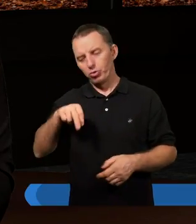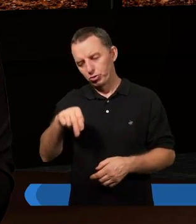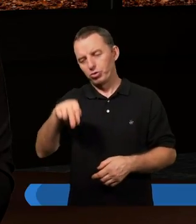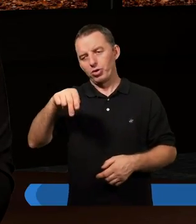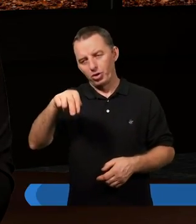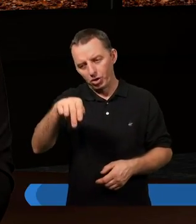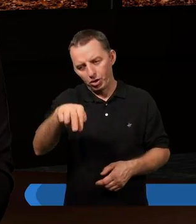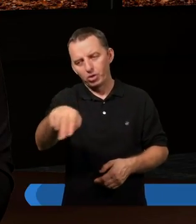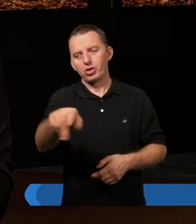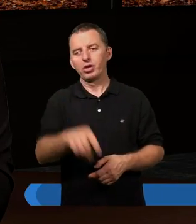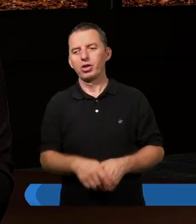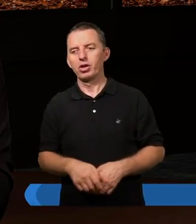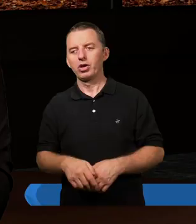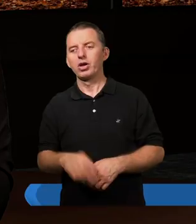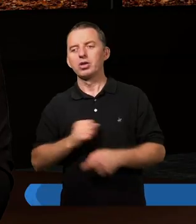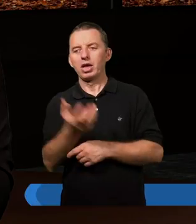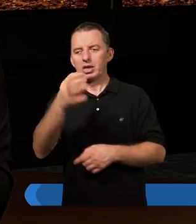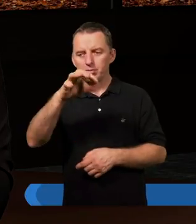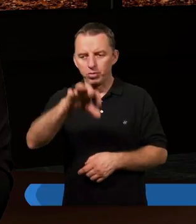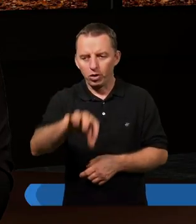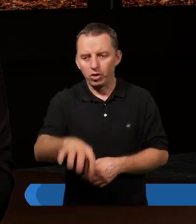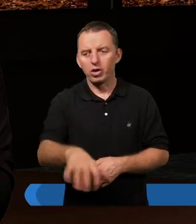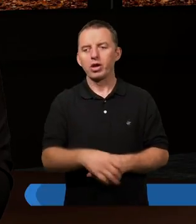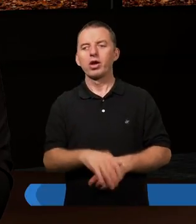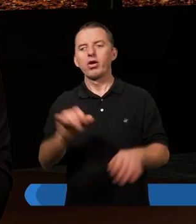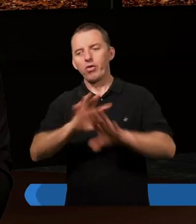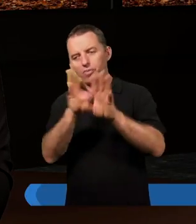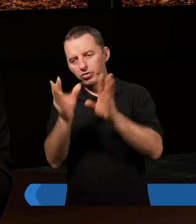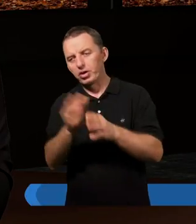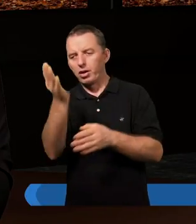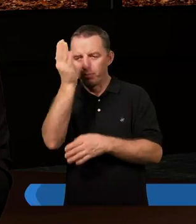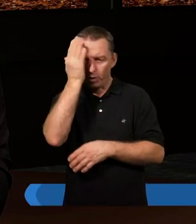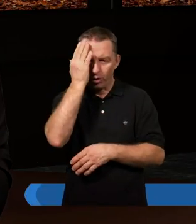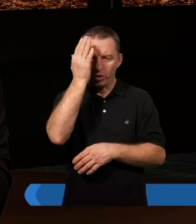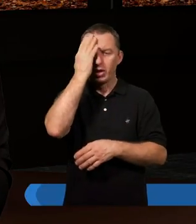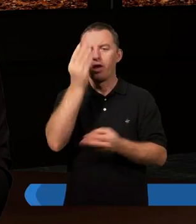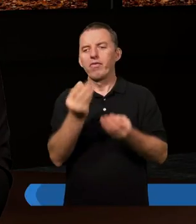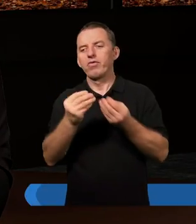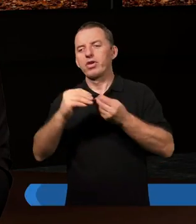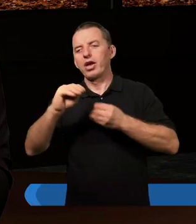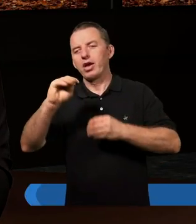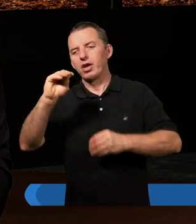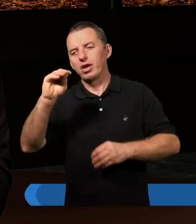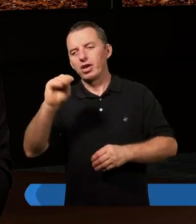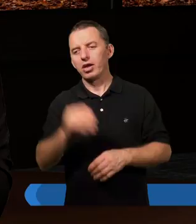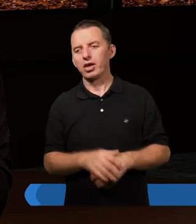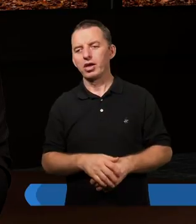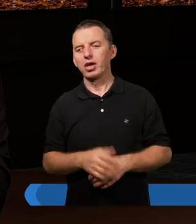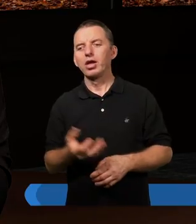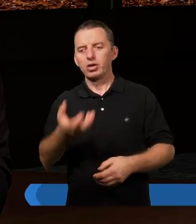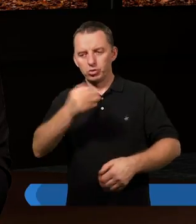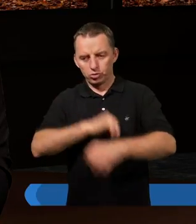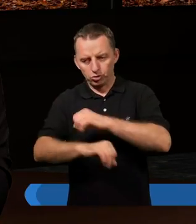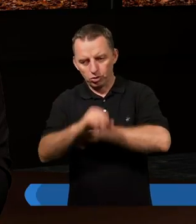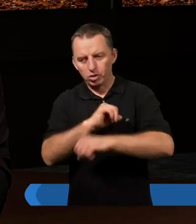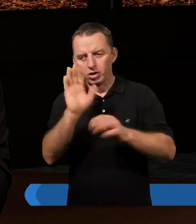i wszędzie gdzie szedł to były zbory i on był przez wszystkich rozpoznawany i taki wielki. A zbór w Rzymie